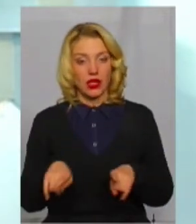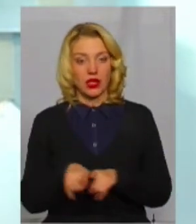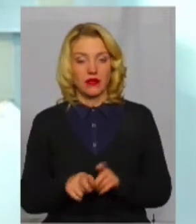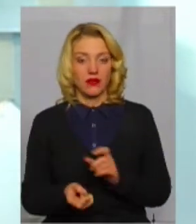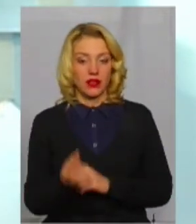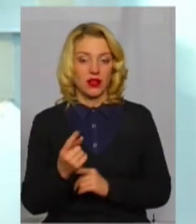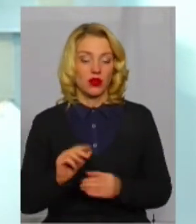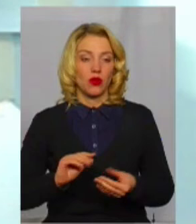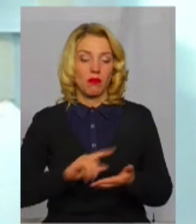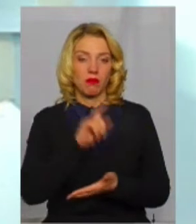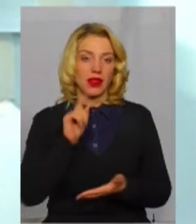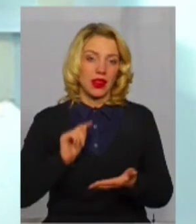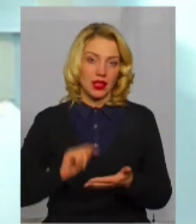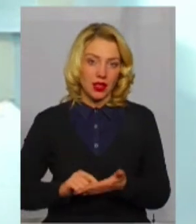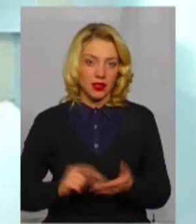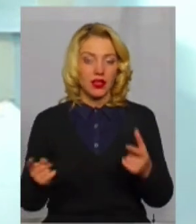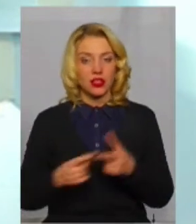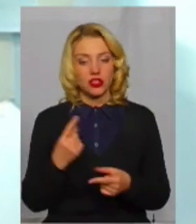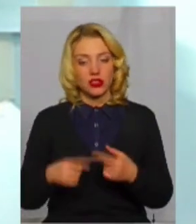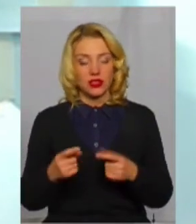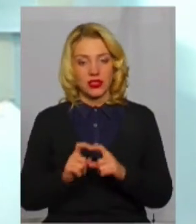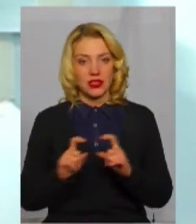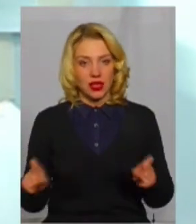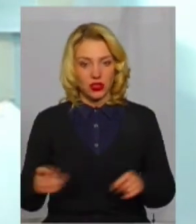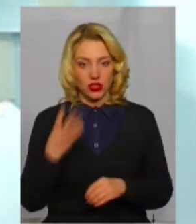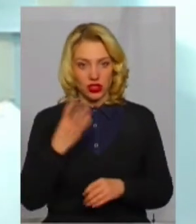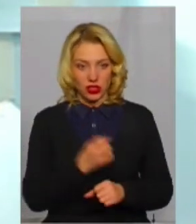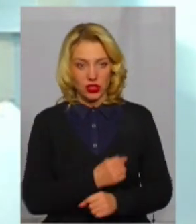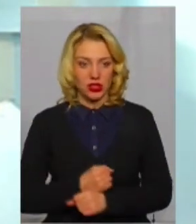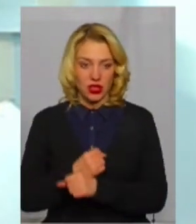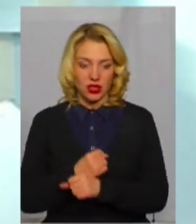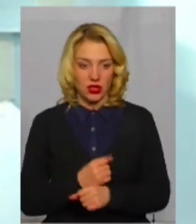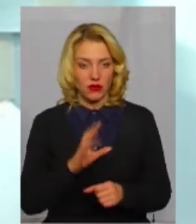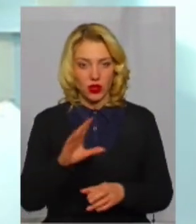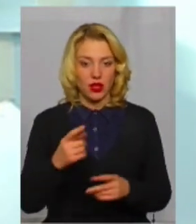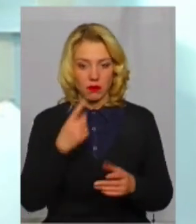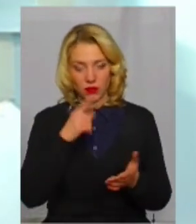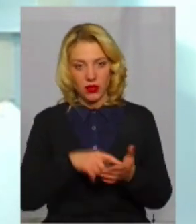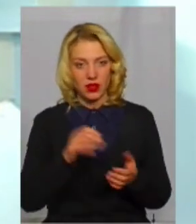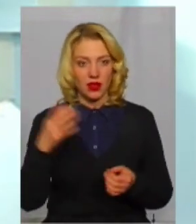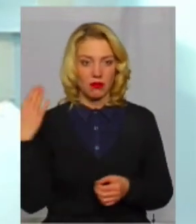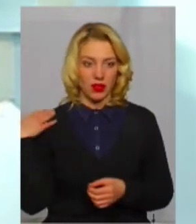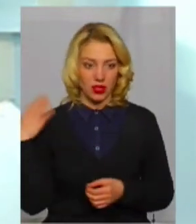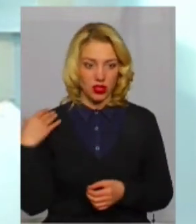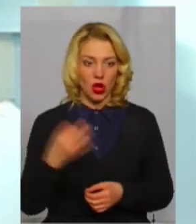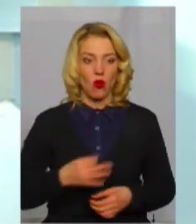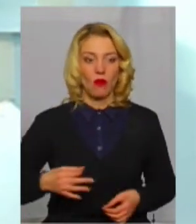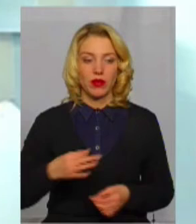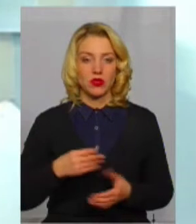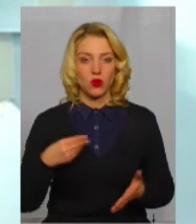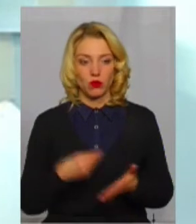питання, значить, або ці заклади, чотири санаторії, вони лягають на плечі обласного бюджету,